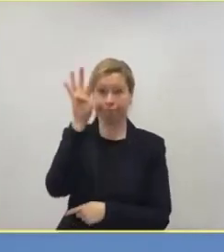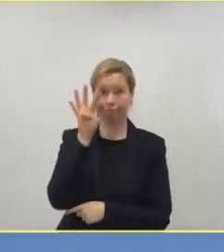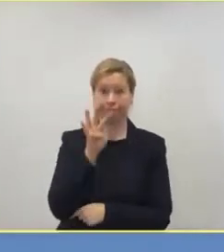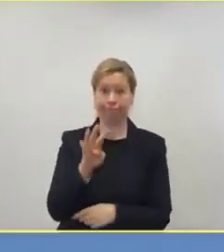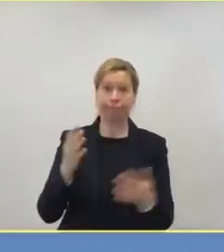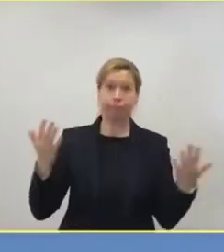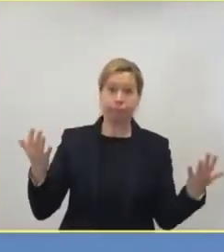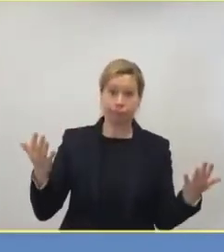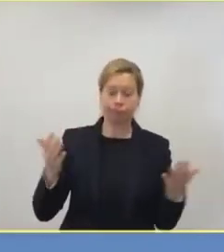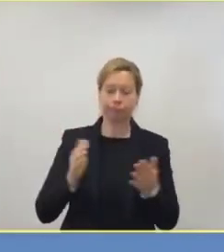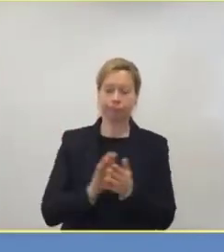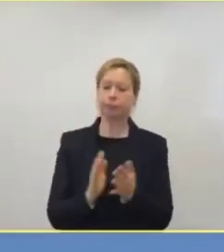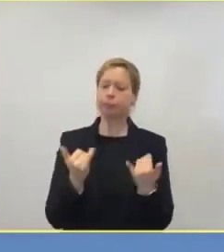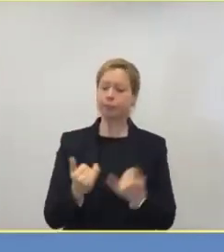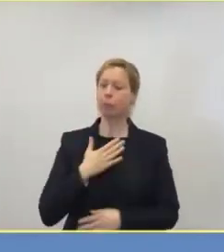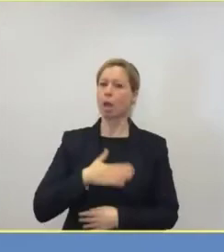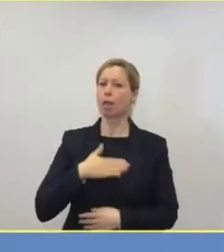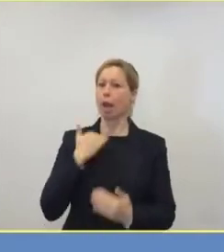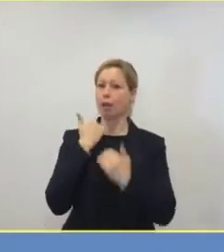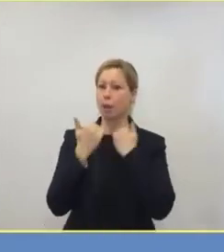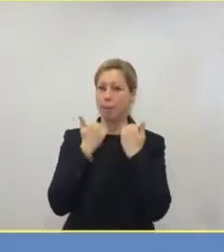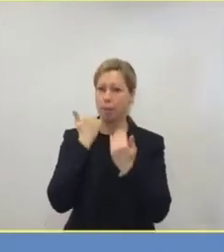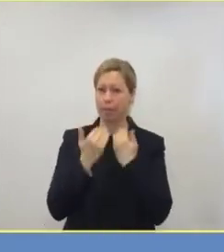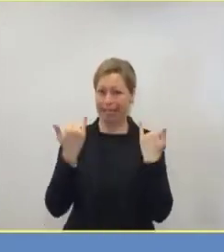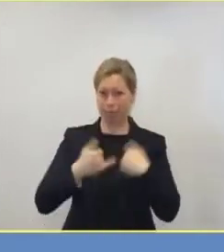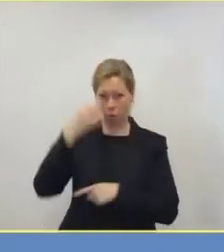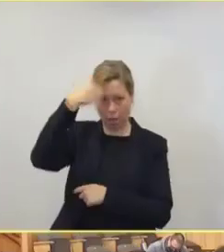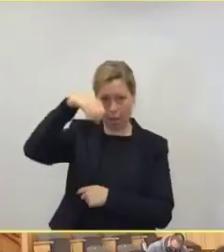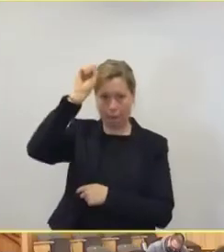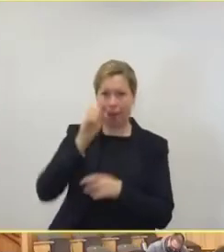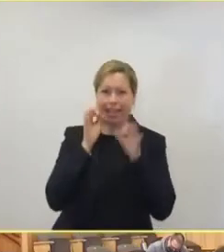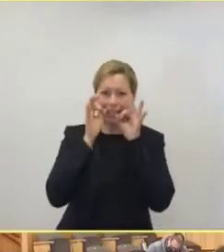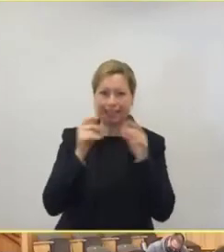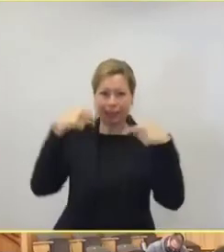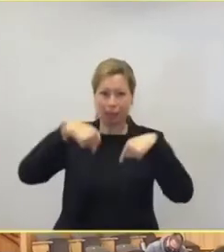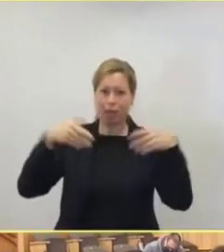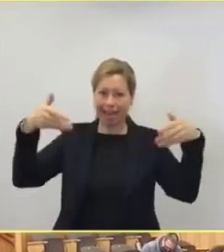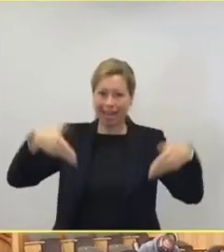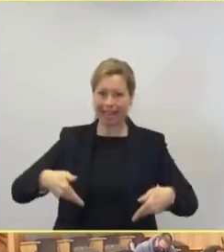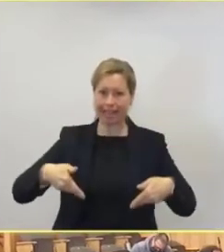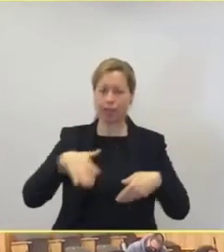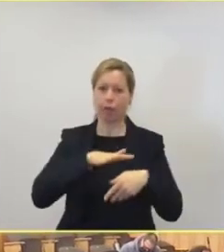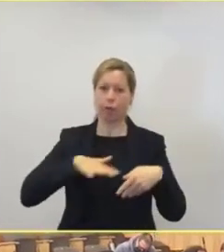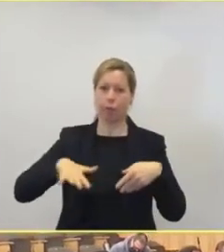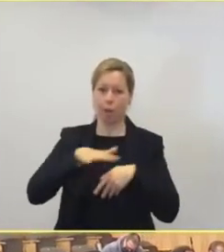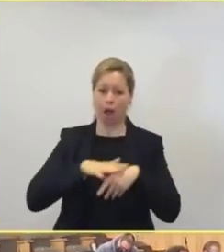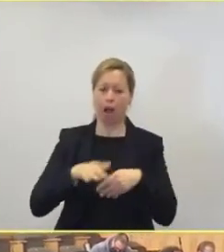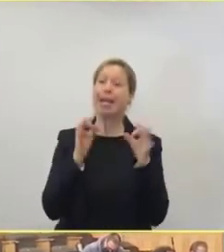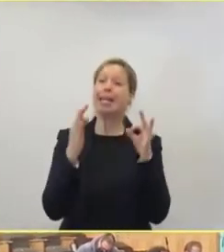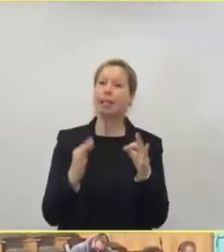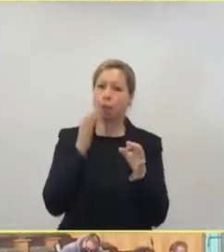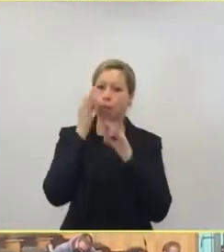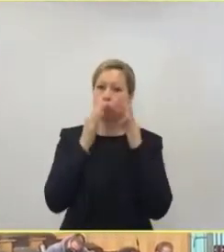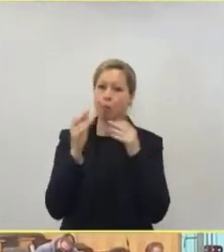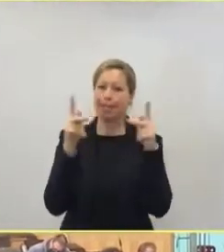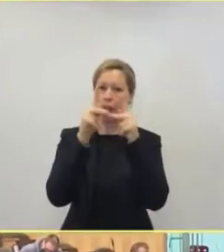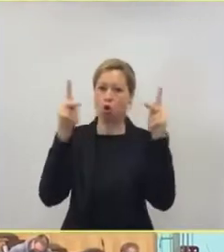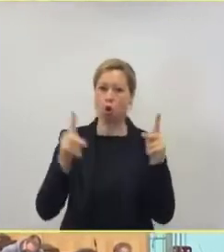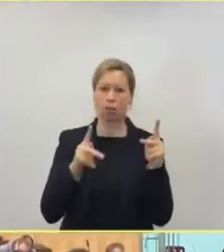Berlin das im intensivmedizinischen Bereich geregelt hat. Da gibt es das sogenannte Safe-Konzept. Alle